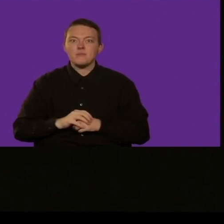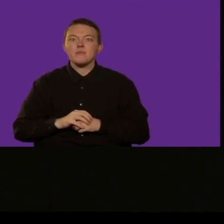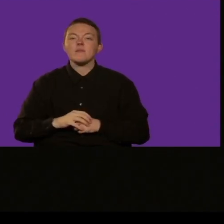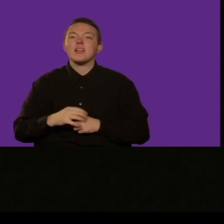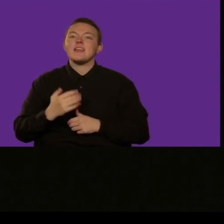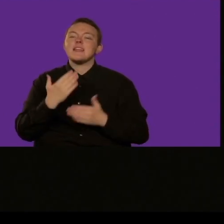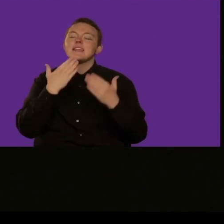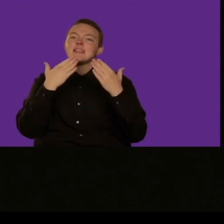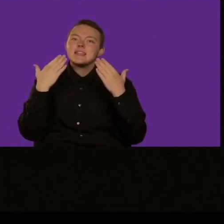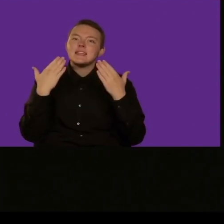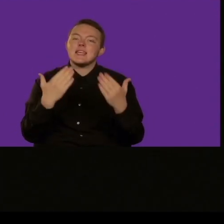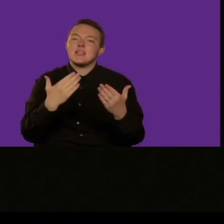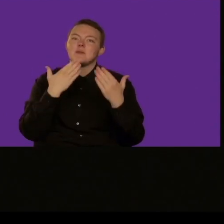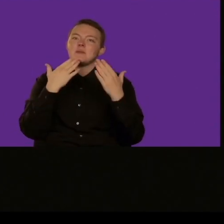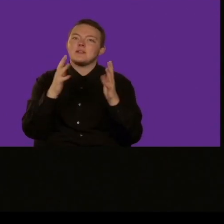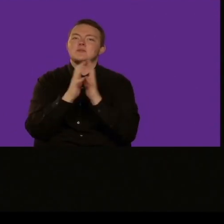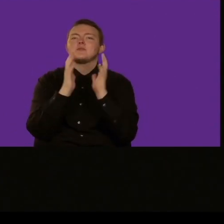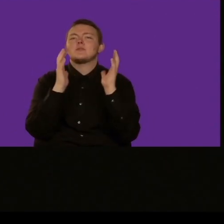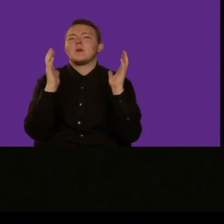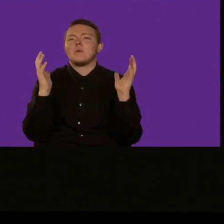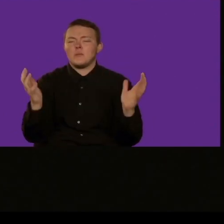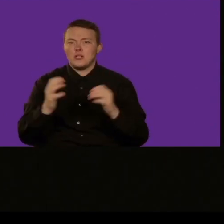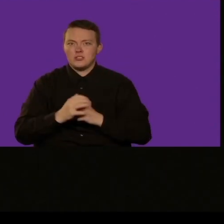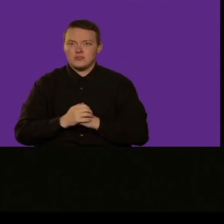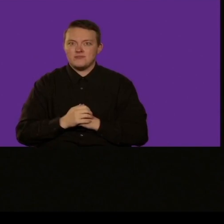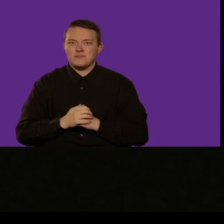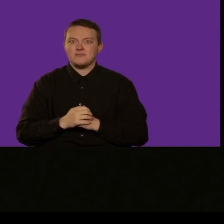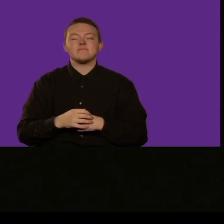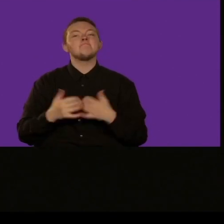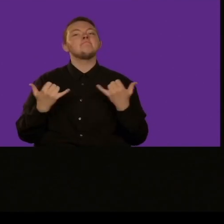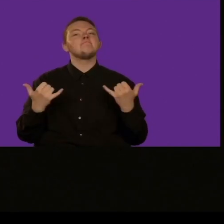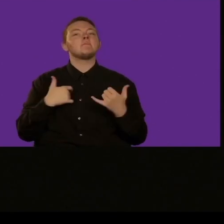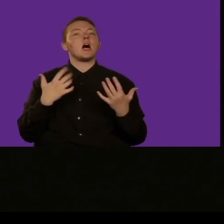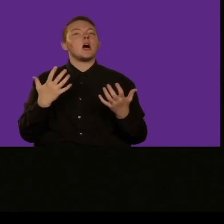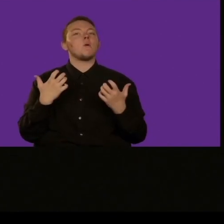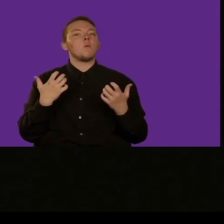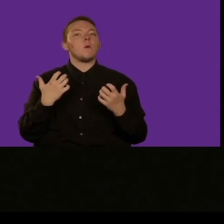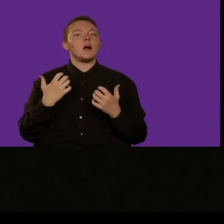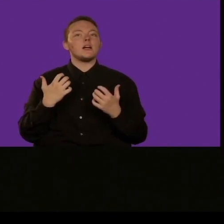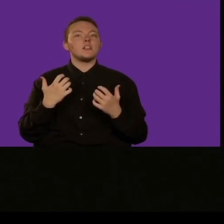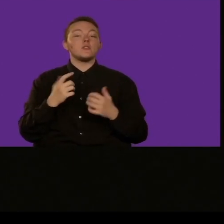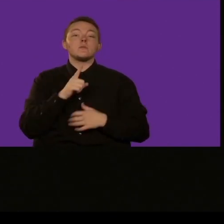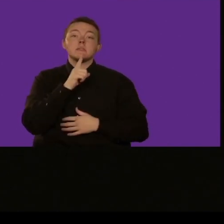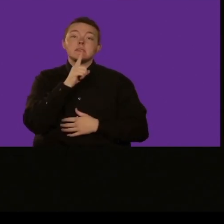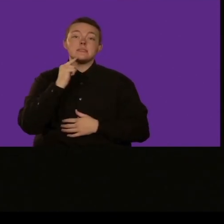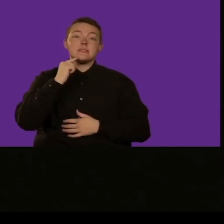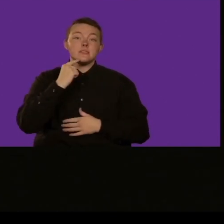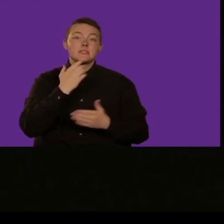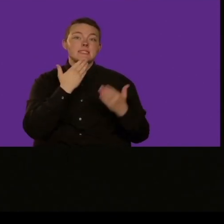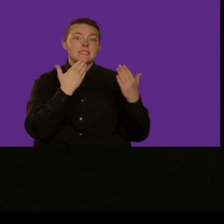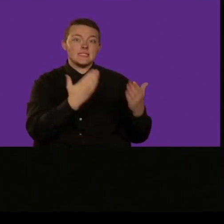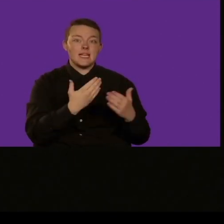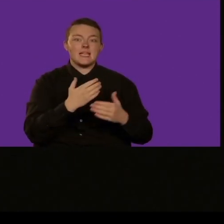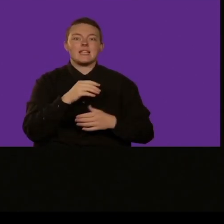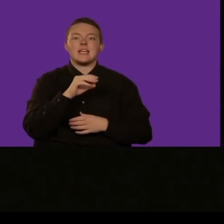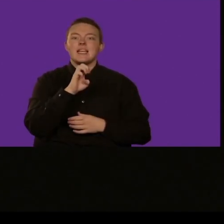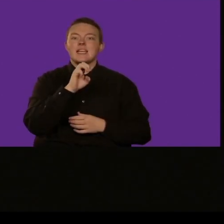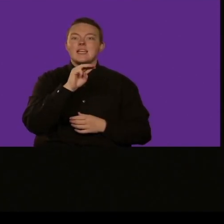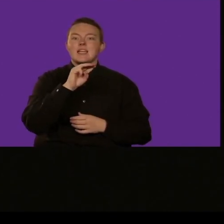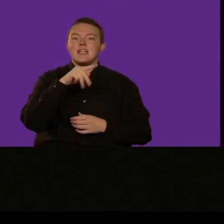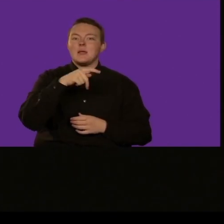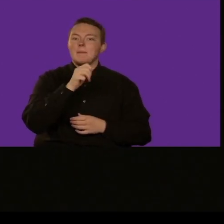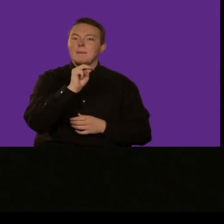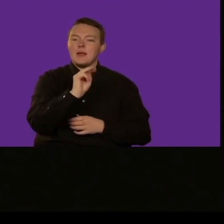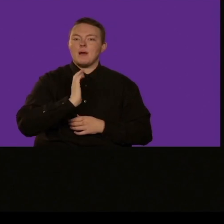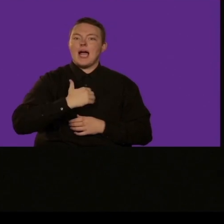della conferenza Scratch, perché grazie al loro appoggio abbiamo potuto offrire questa conferenza in modo gratuito a tutti voi,